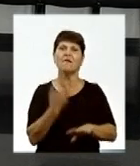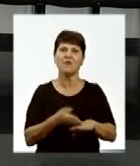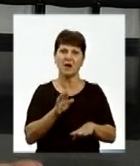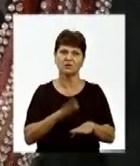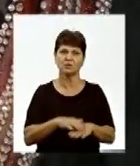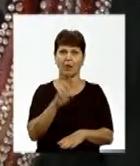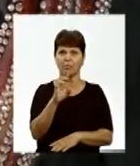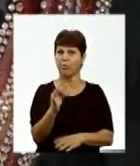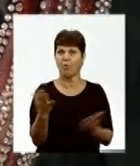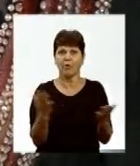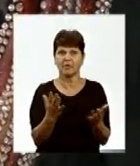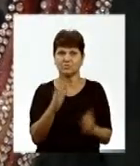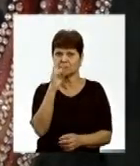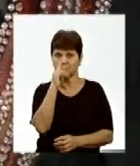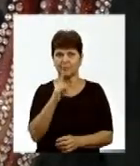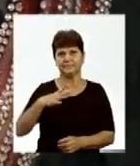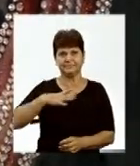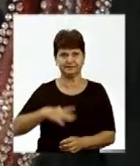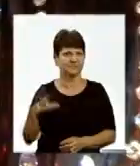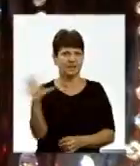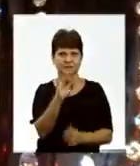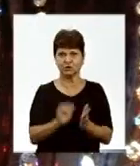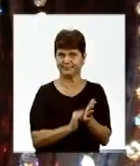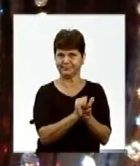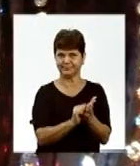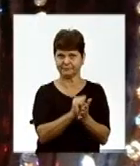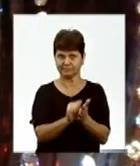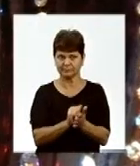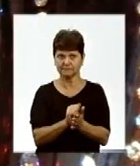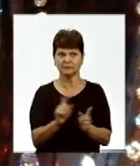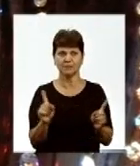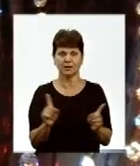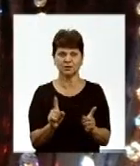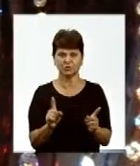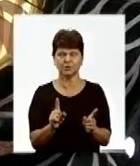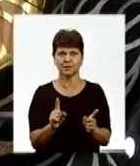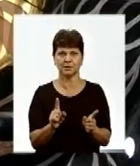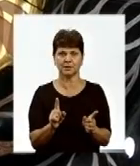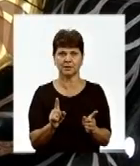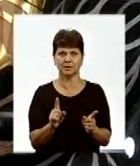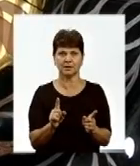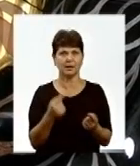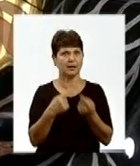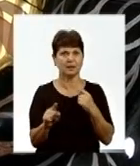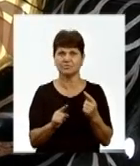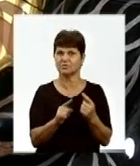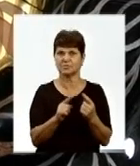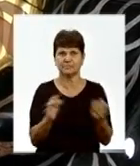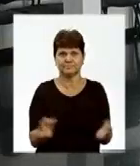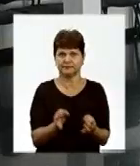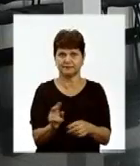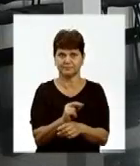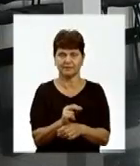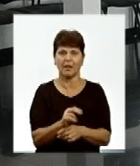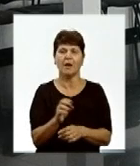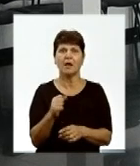бо якщо якась помилка, то прийдеться все стерти, щоб, ну, бо інакше ніяк. Ну,